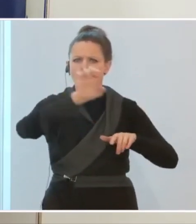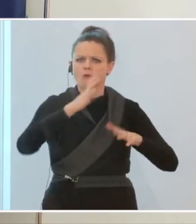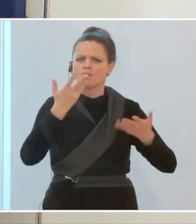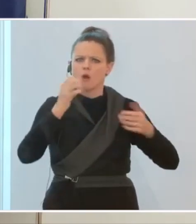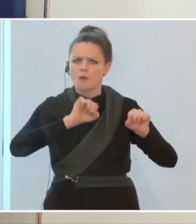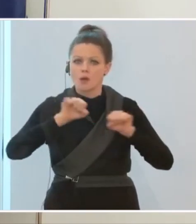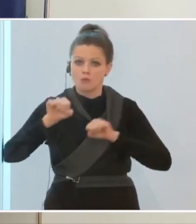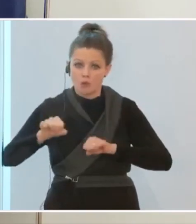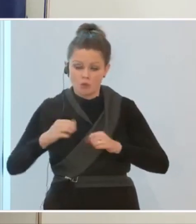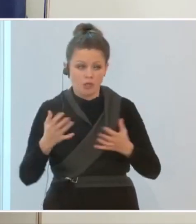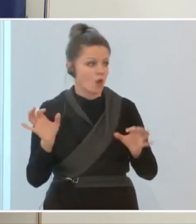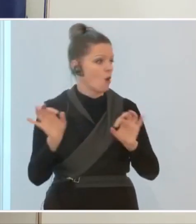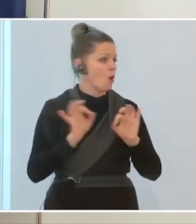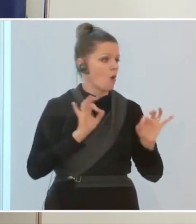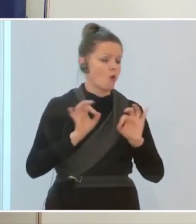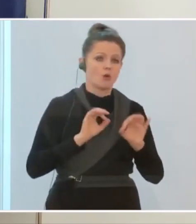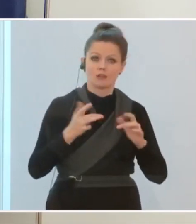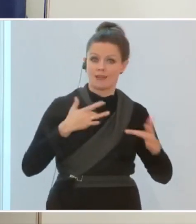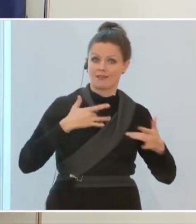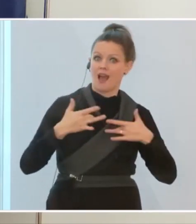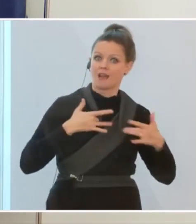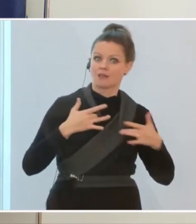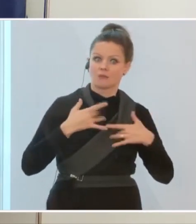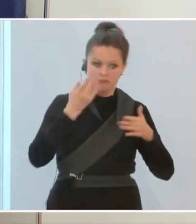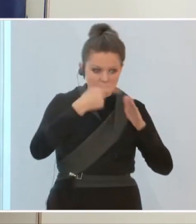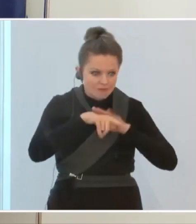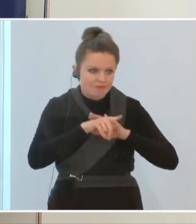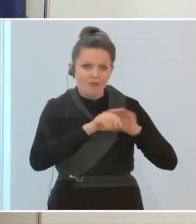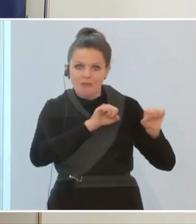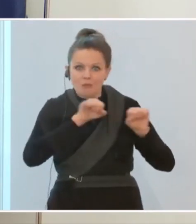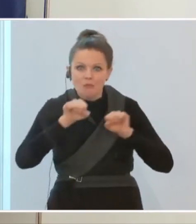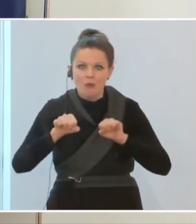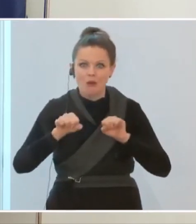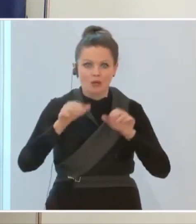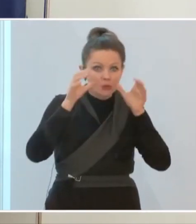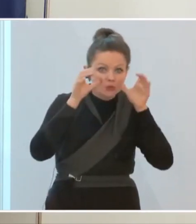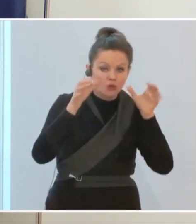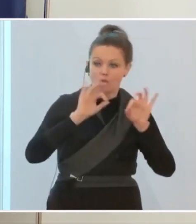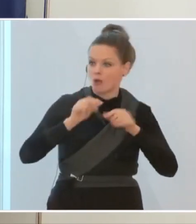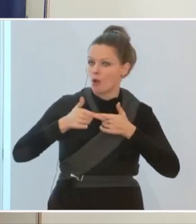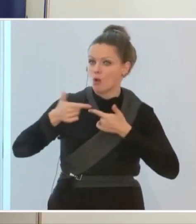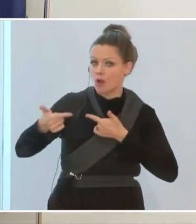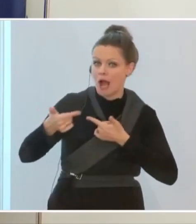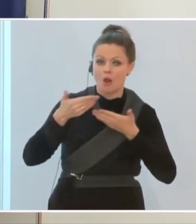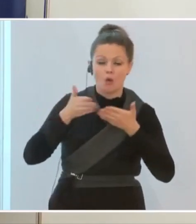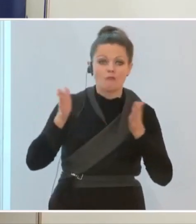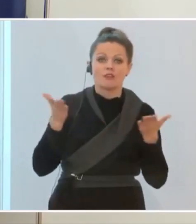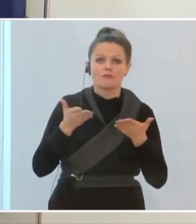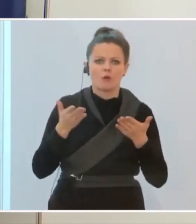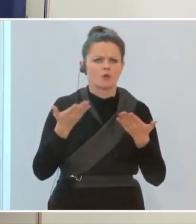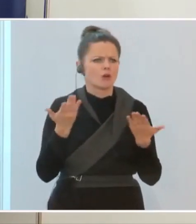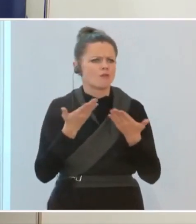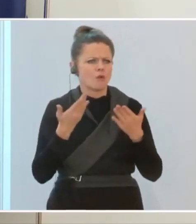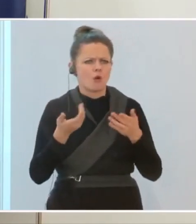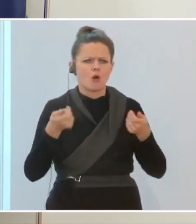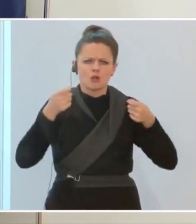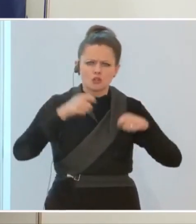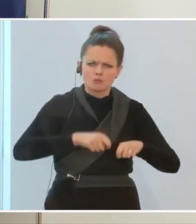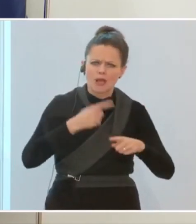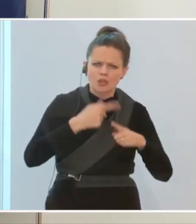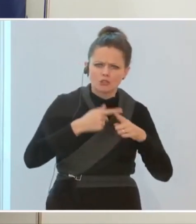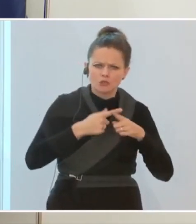möglich sind, wo überall gerade Theaterbesuche möglich sind, wo überall gerade Lokale offen sind, wo die Sperrstunde